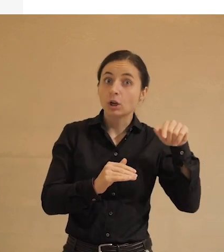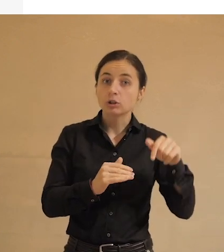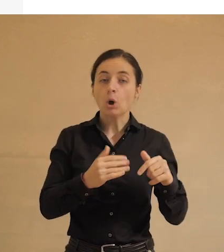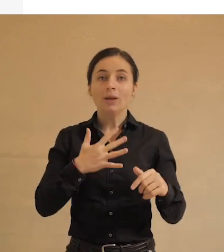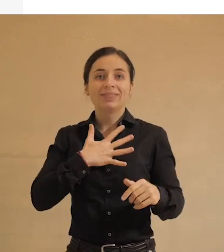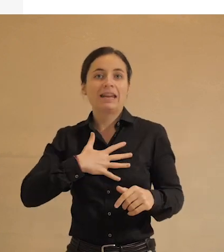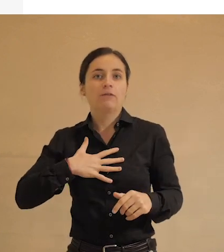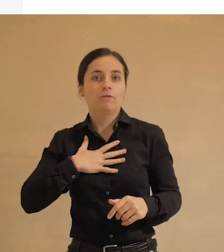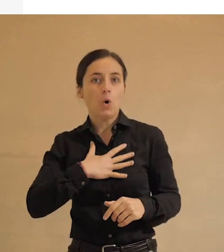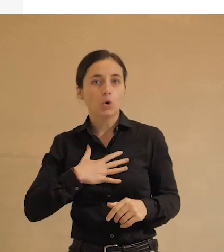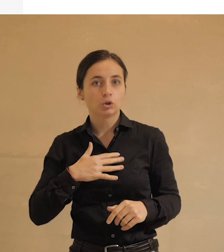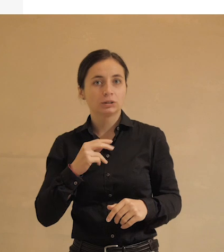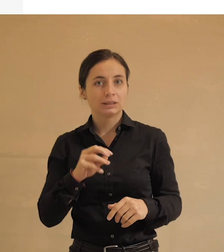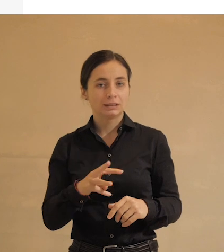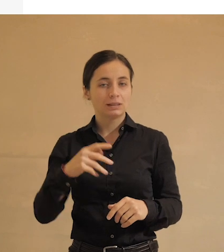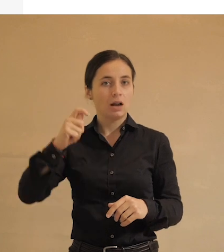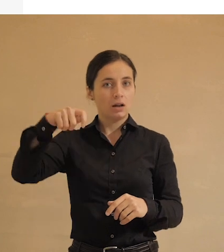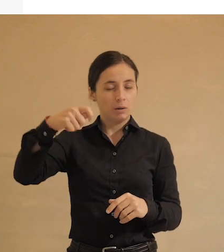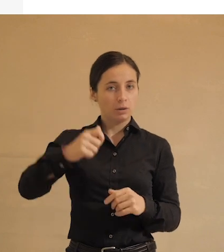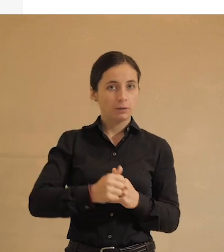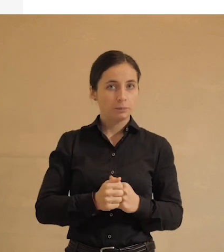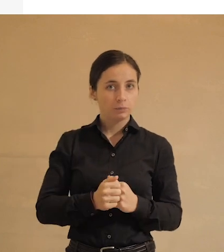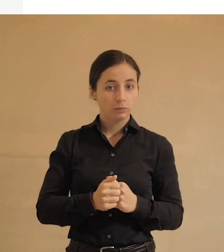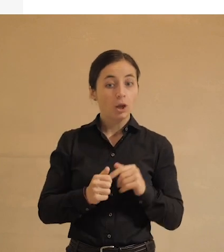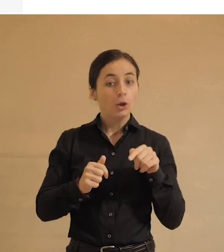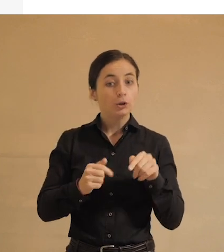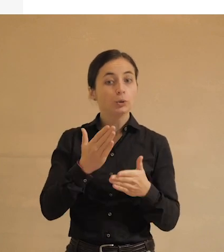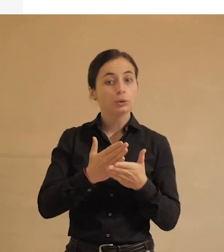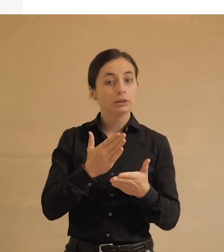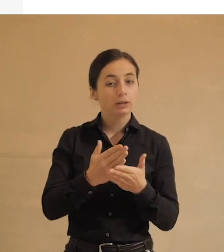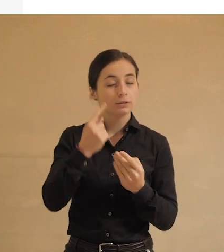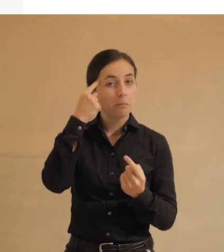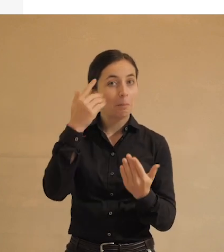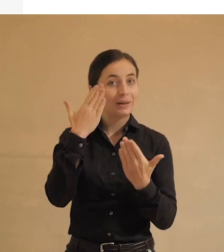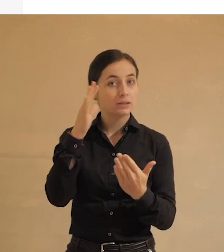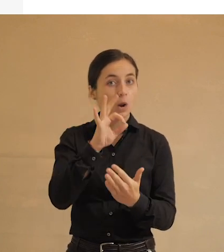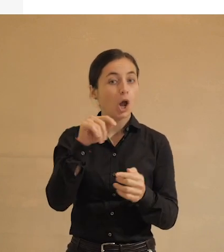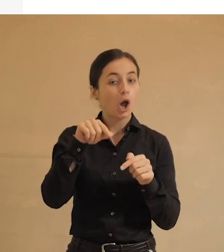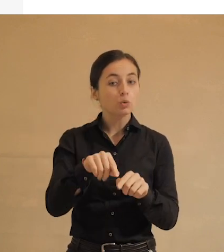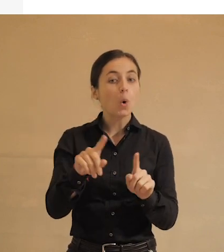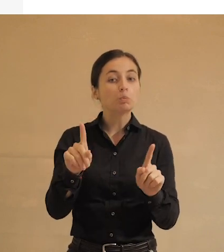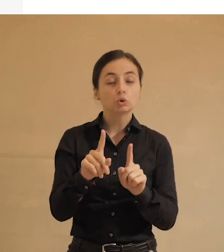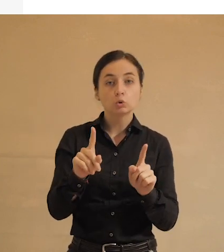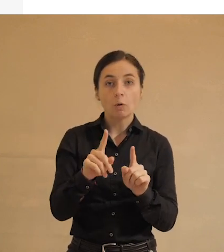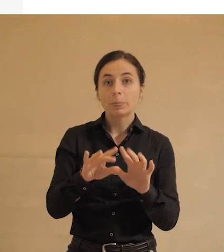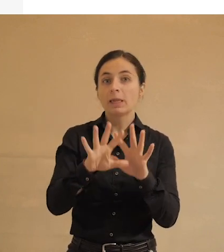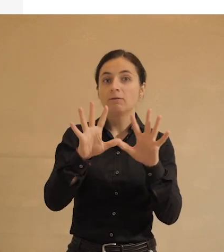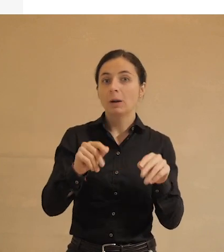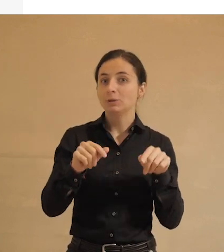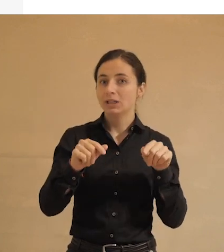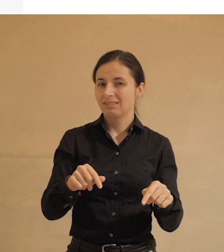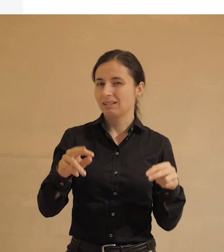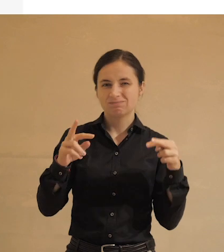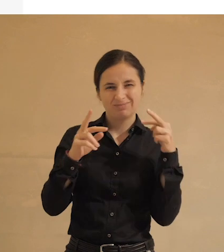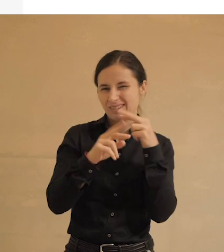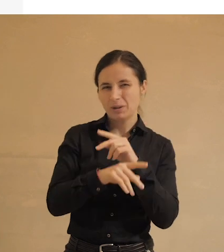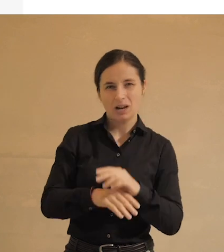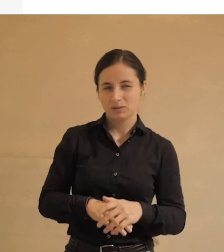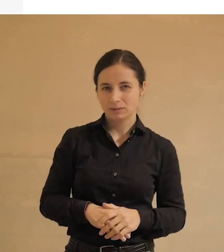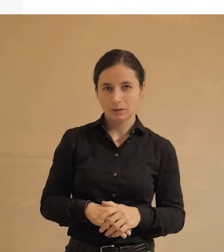кто тревожится из-за видеокамеры. То есть тут есть представление о том, что, в общем, наверное, это неправильно.